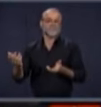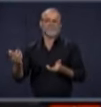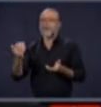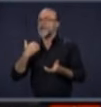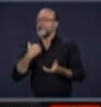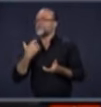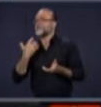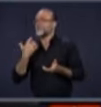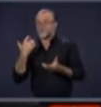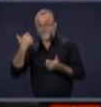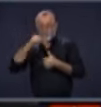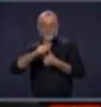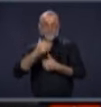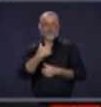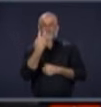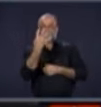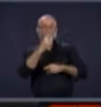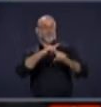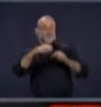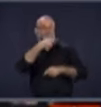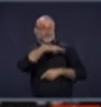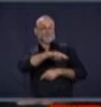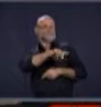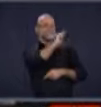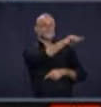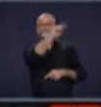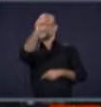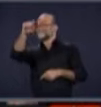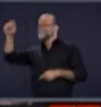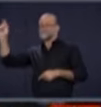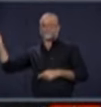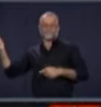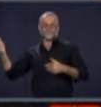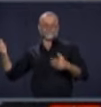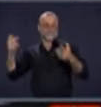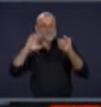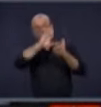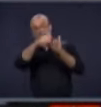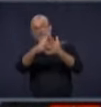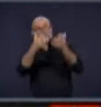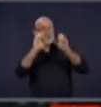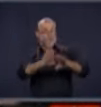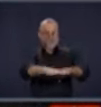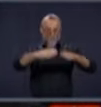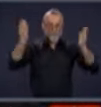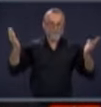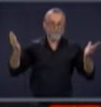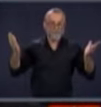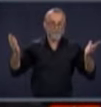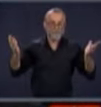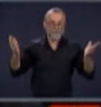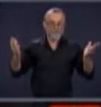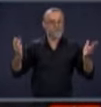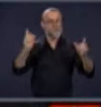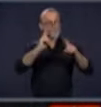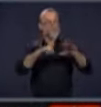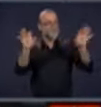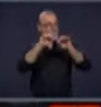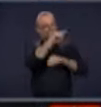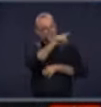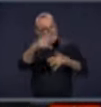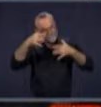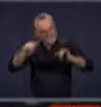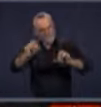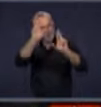que, bon, quatre personnes ont demandé de pouvoir